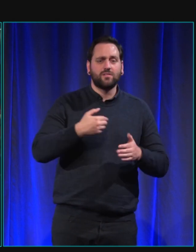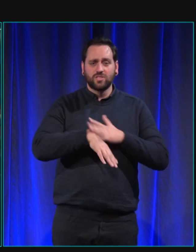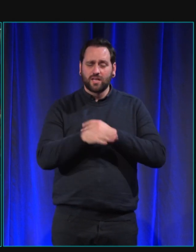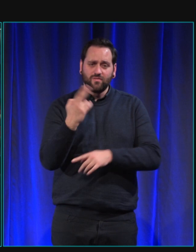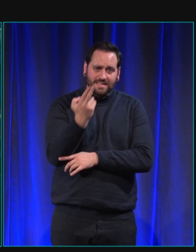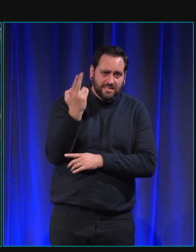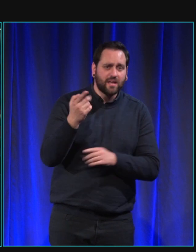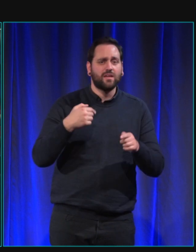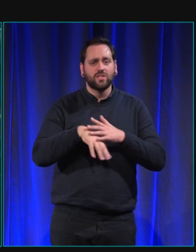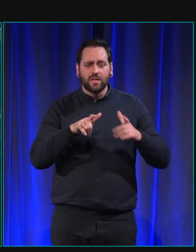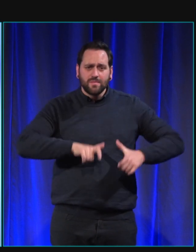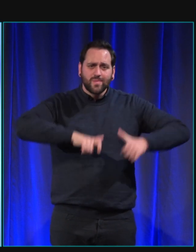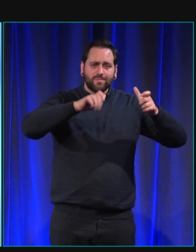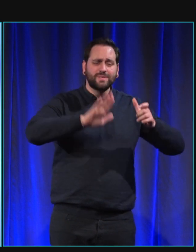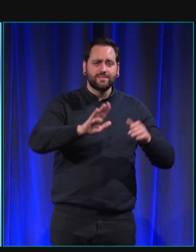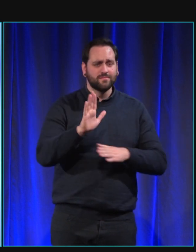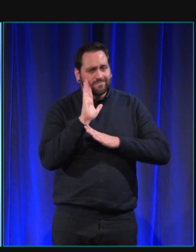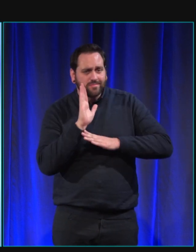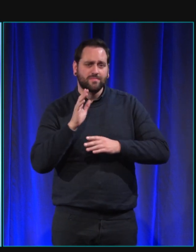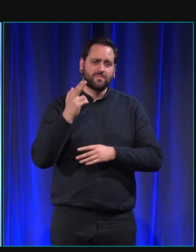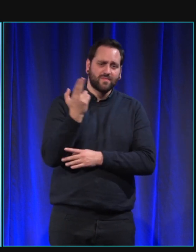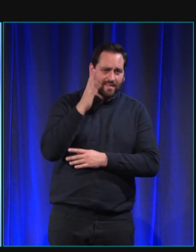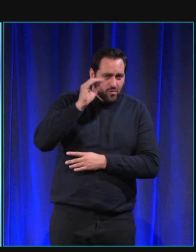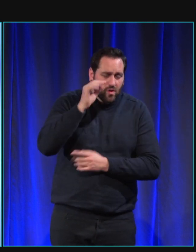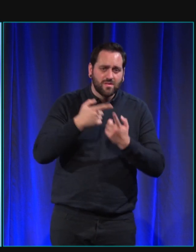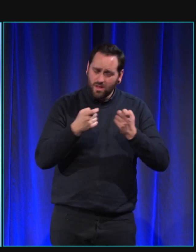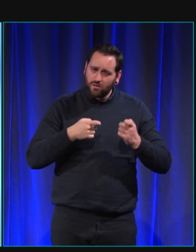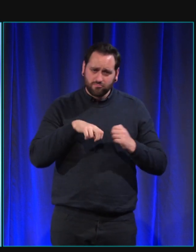moi j'avais un chien pour que le handicap invisible devienne visible